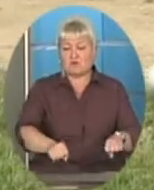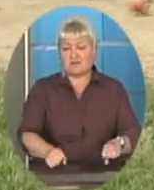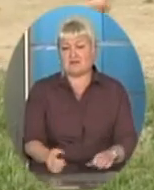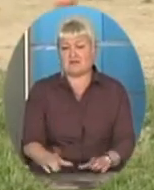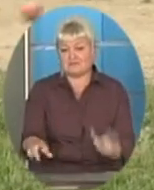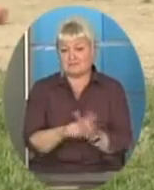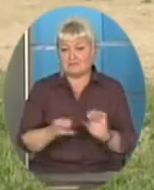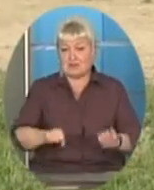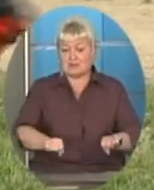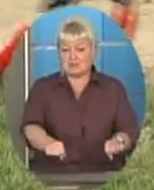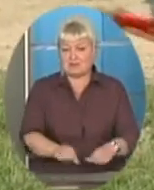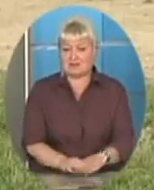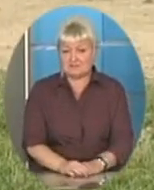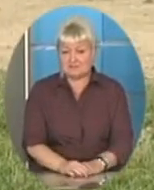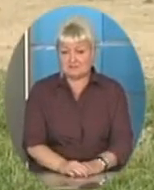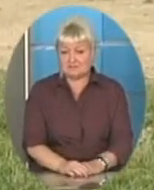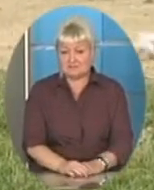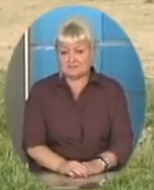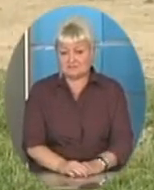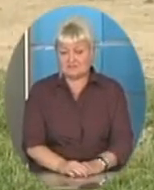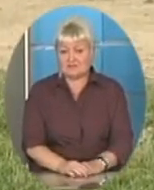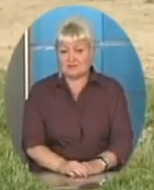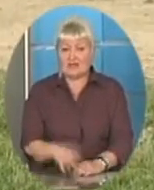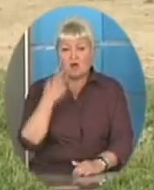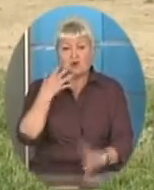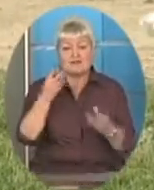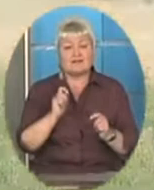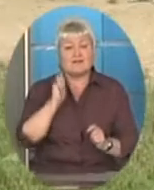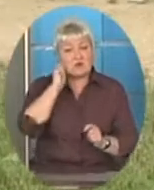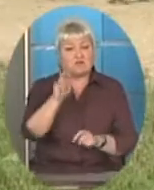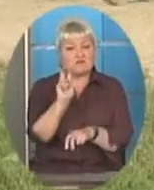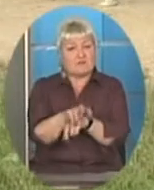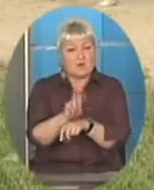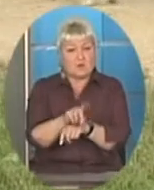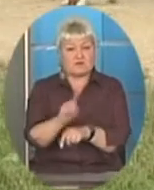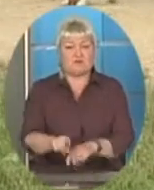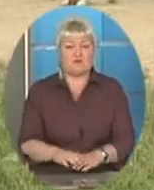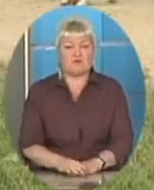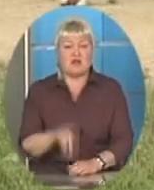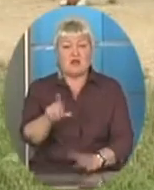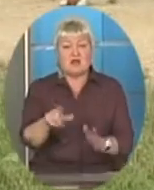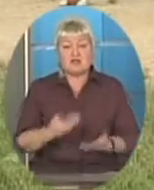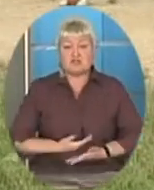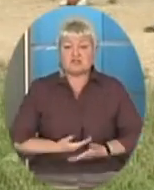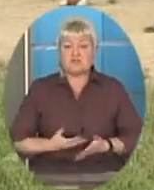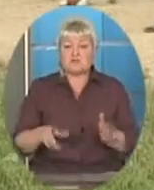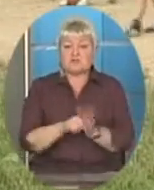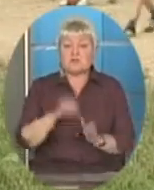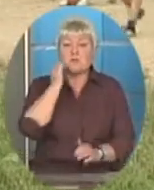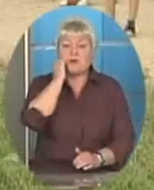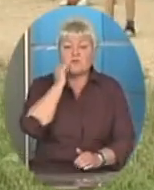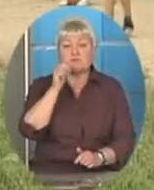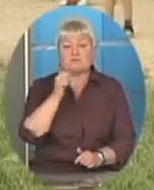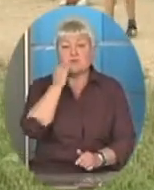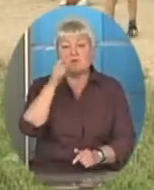Катаю всюди. Коли в мене день народження, то він приходить до мене. Я живу з бабусю, вона мене